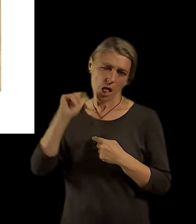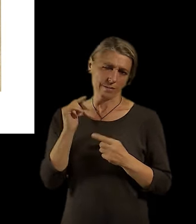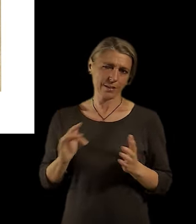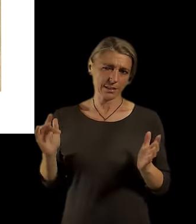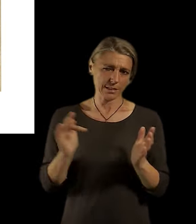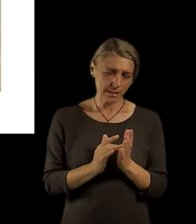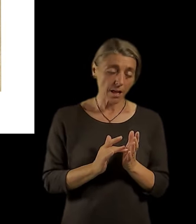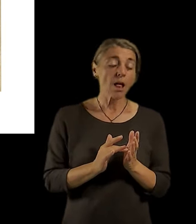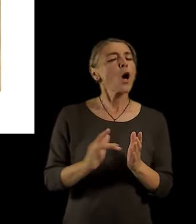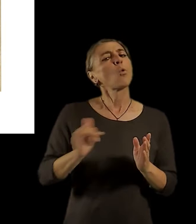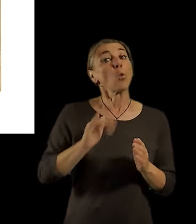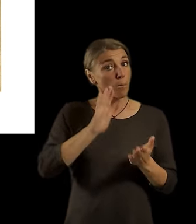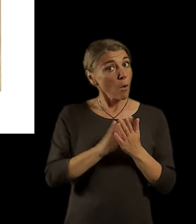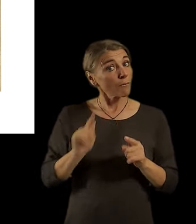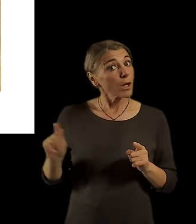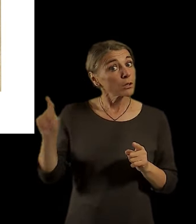zrealizovalo.